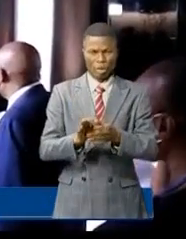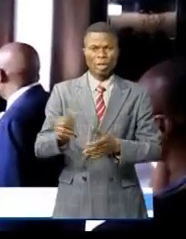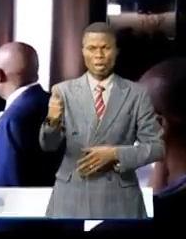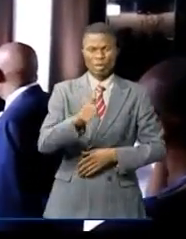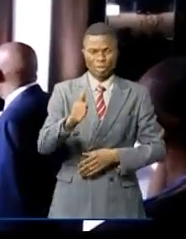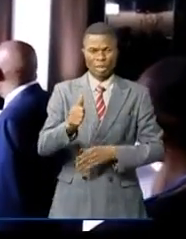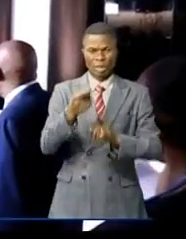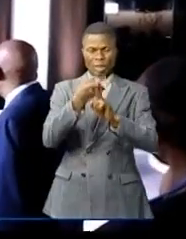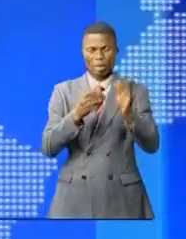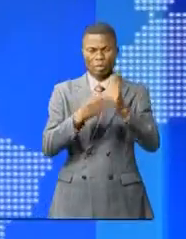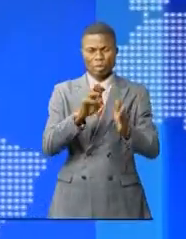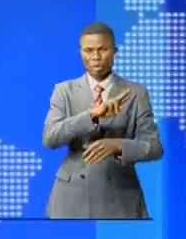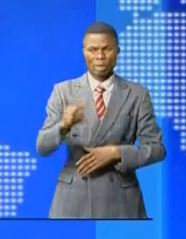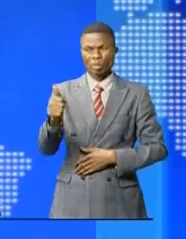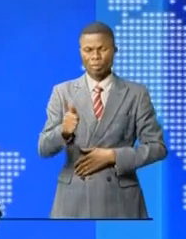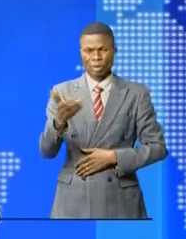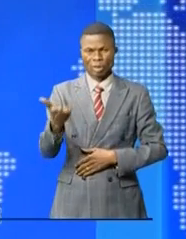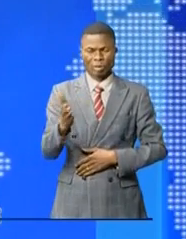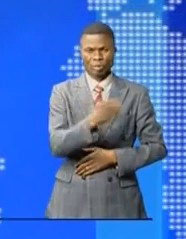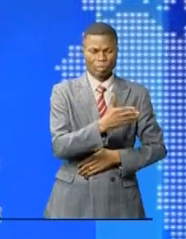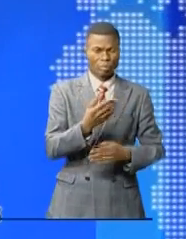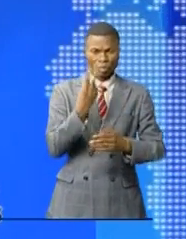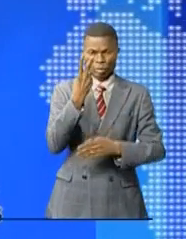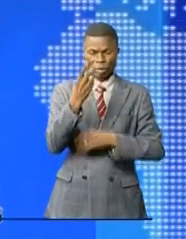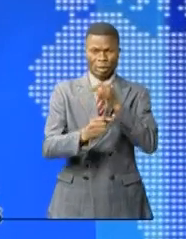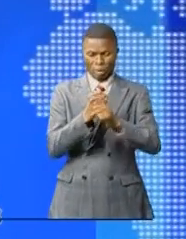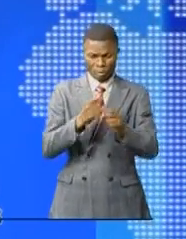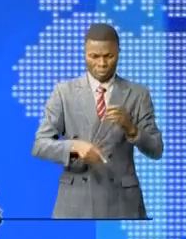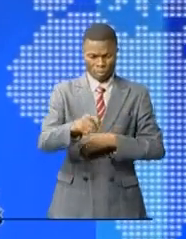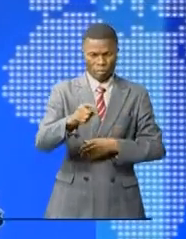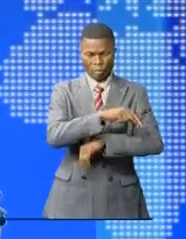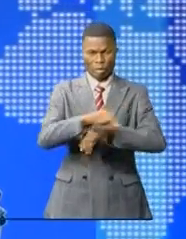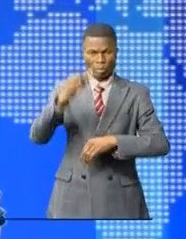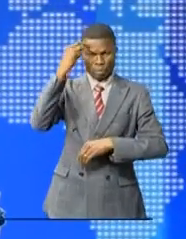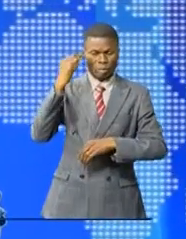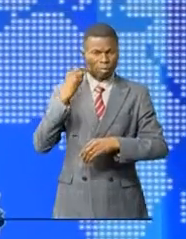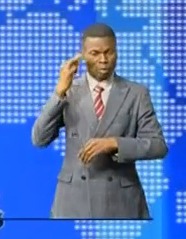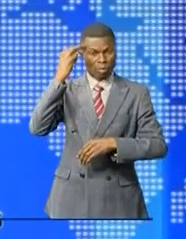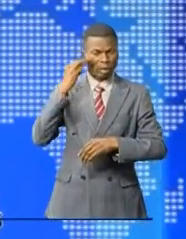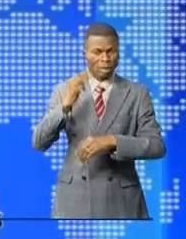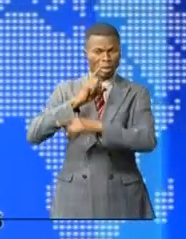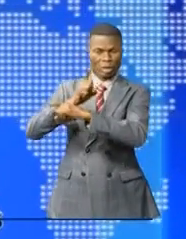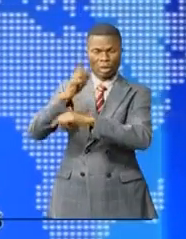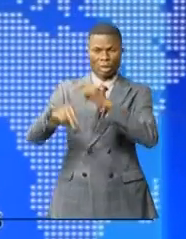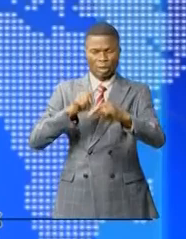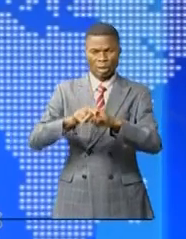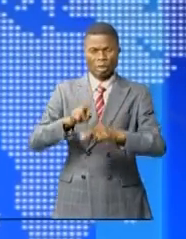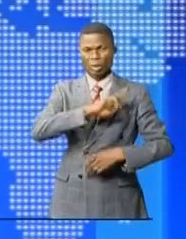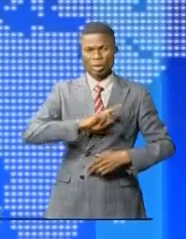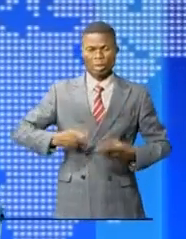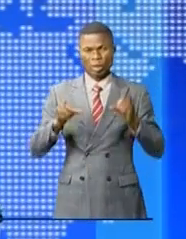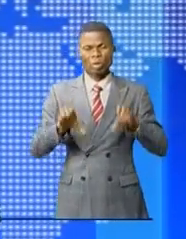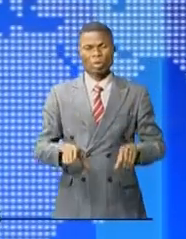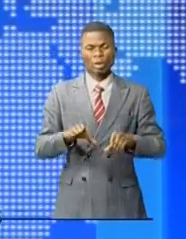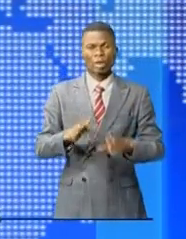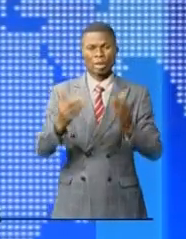septembre 2021. D'ici deux ans, le ministère de la Défense Nationale de la République démocratique du Congo